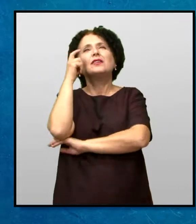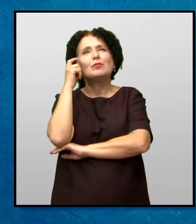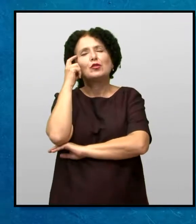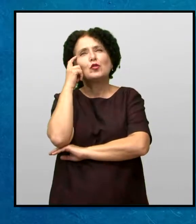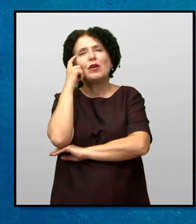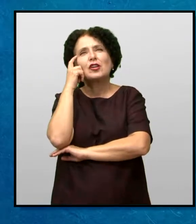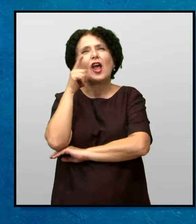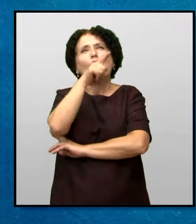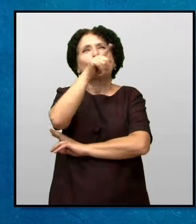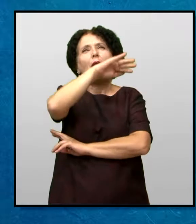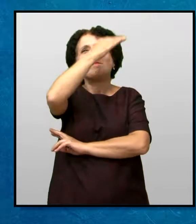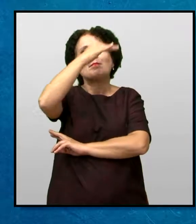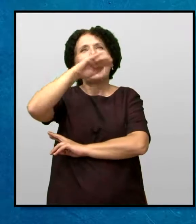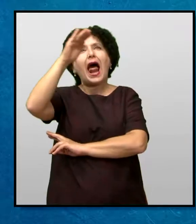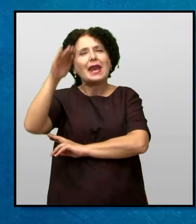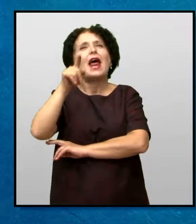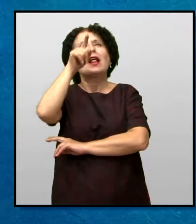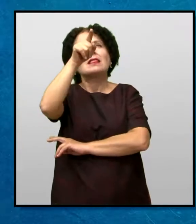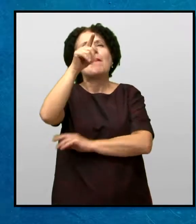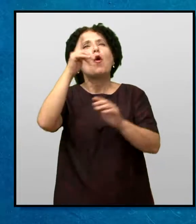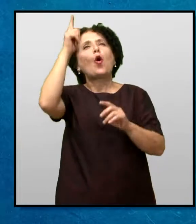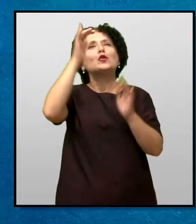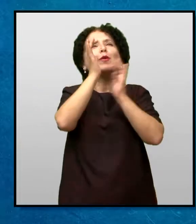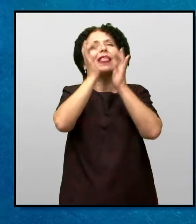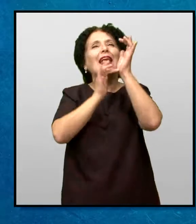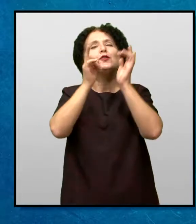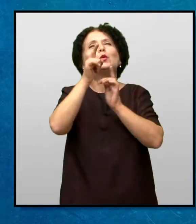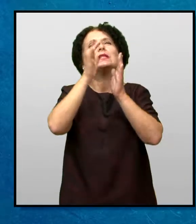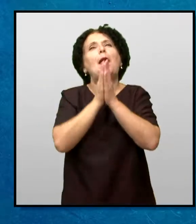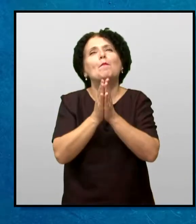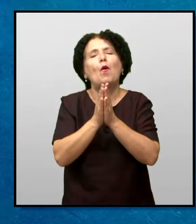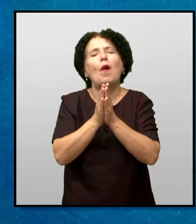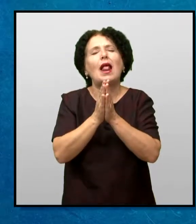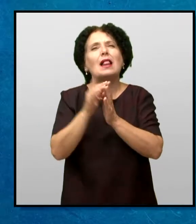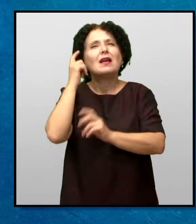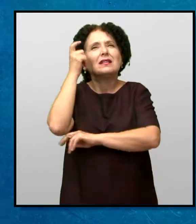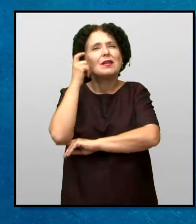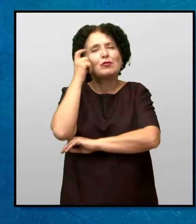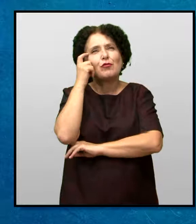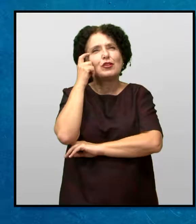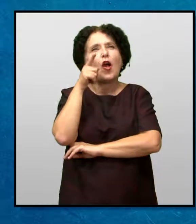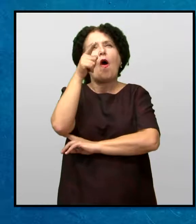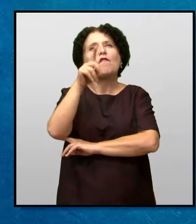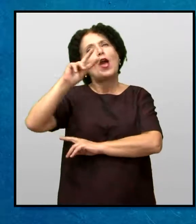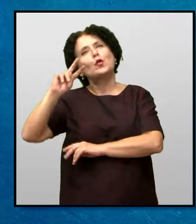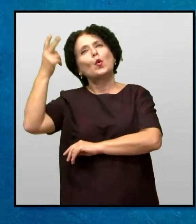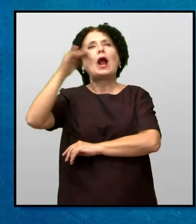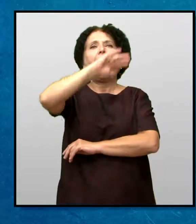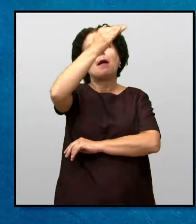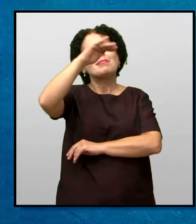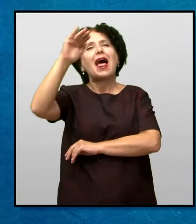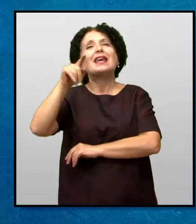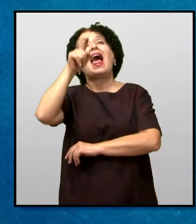замиснуваше дека тоа е планината на која Господ Исус се молео Или пак замиснуваше дека е некоја друга планина